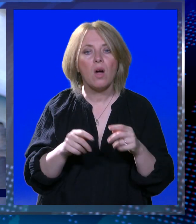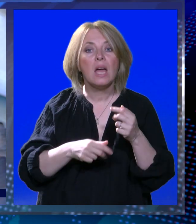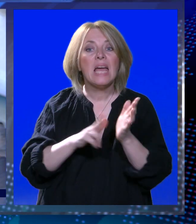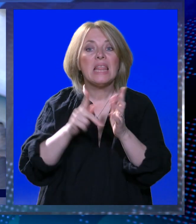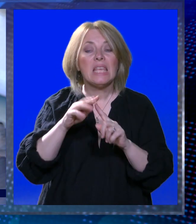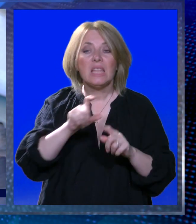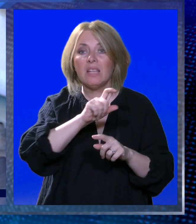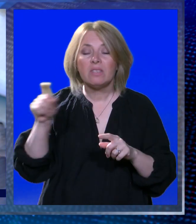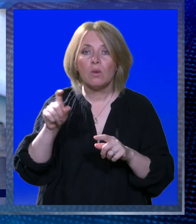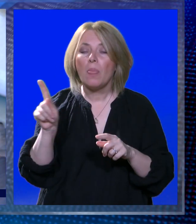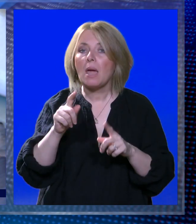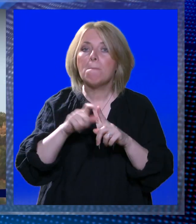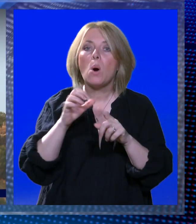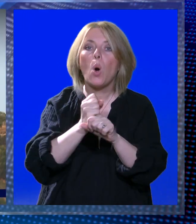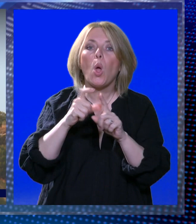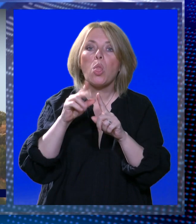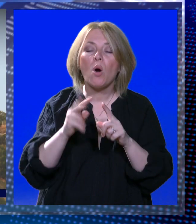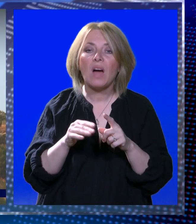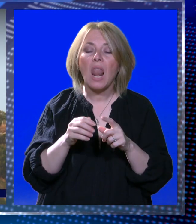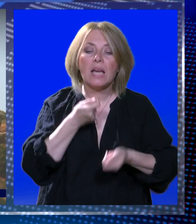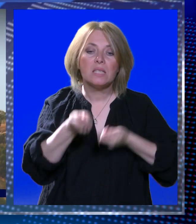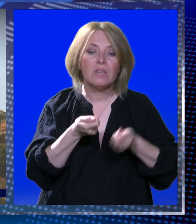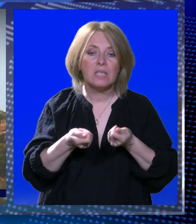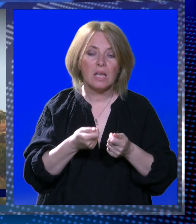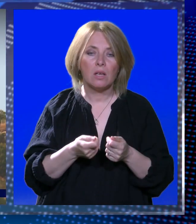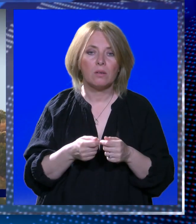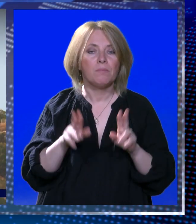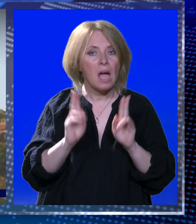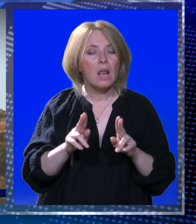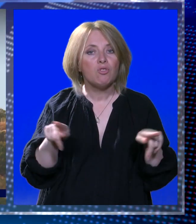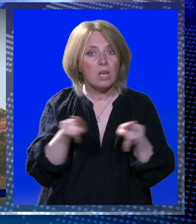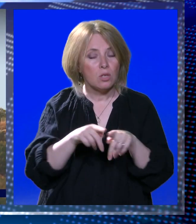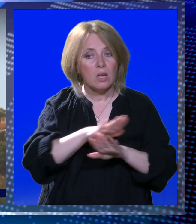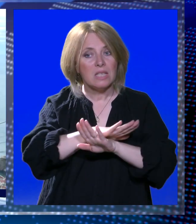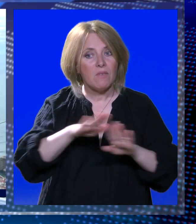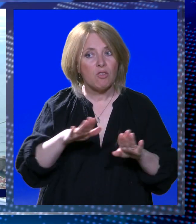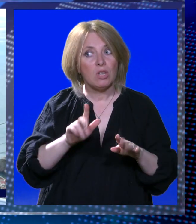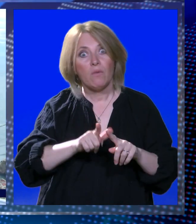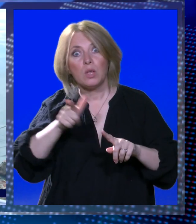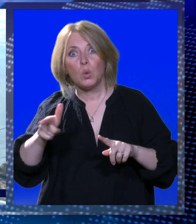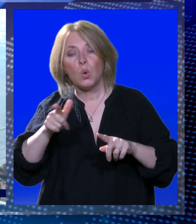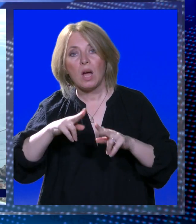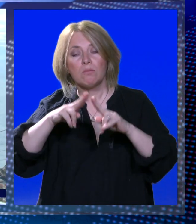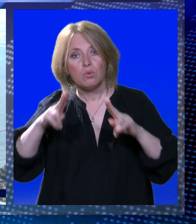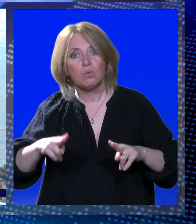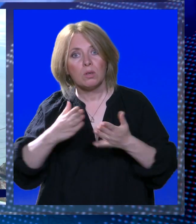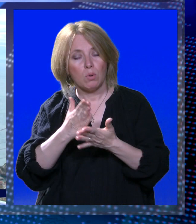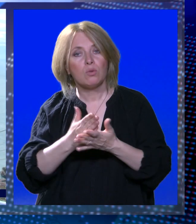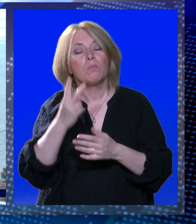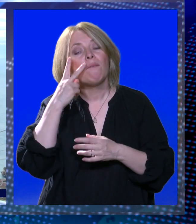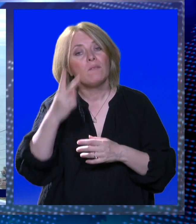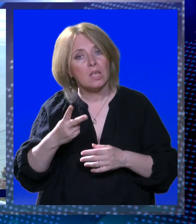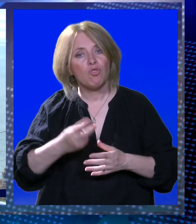nije pogodovala spornom investitoru. Hoće se u istom svijetlu kraju privesti i preostali postupci, svakako nastavljamo pratiti.